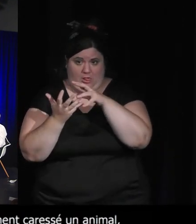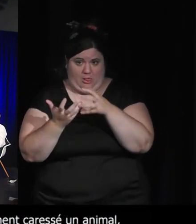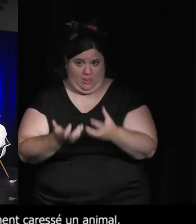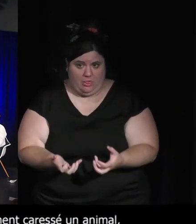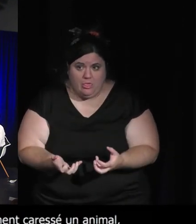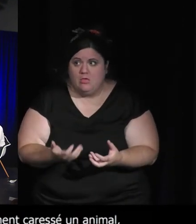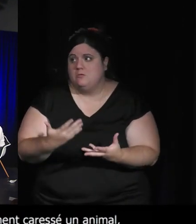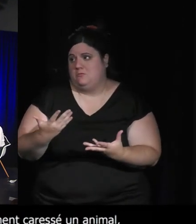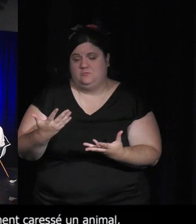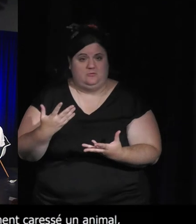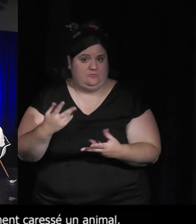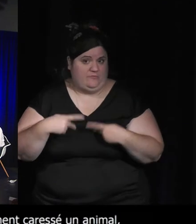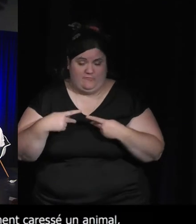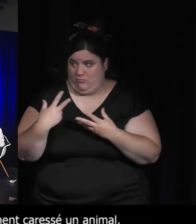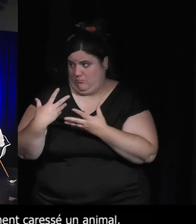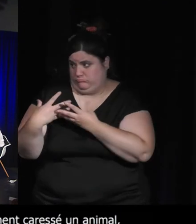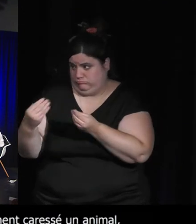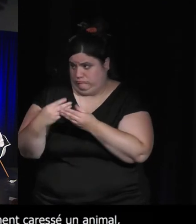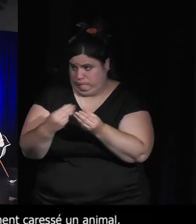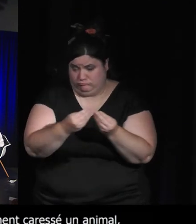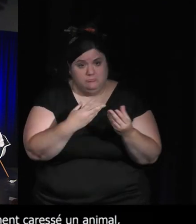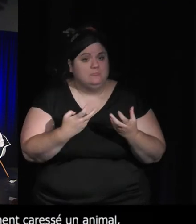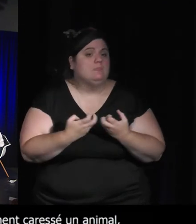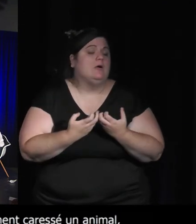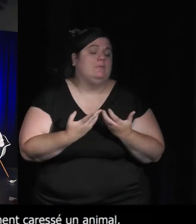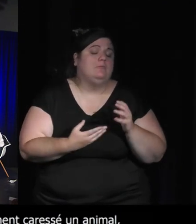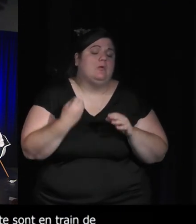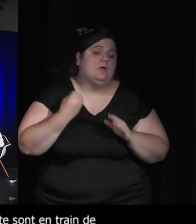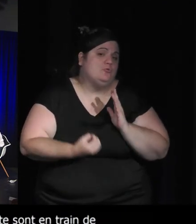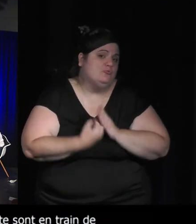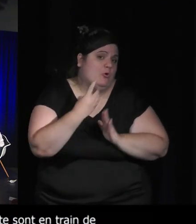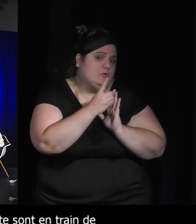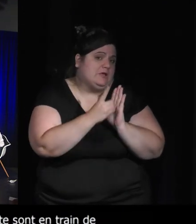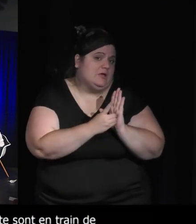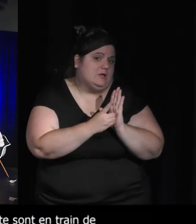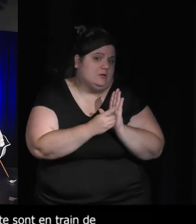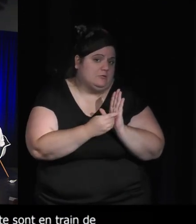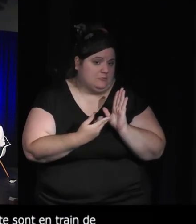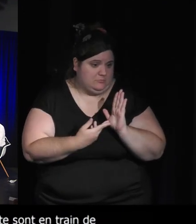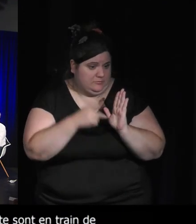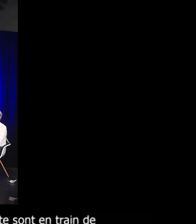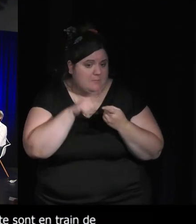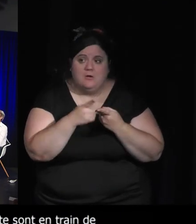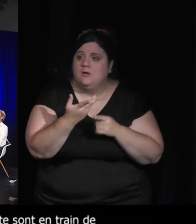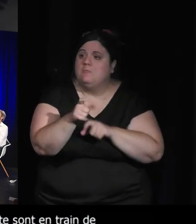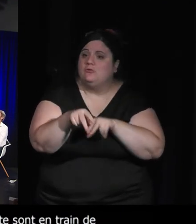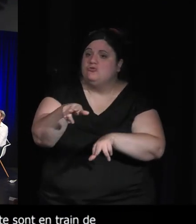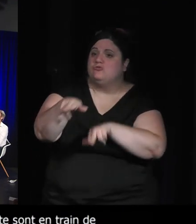permet aux chasseurs de buter encore plus d'oiseaux récemment etc tous les sujets qu'on connait et dans ce contexte est-ce que